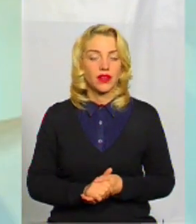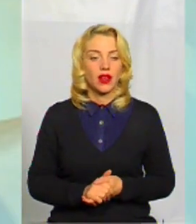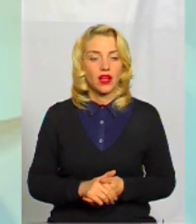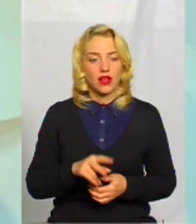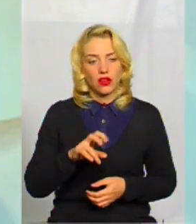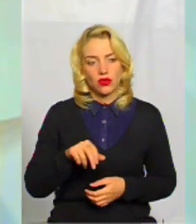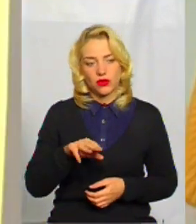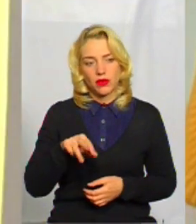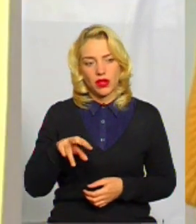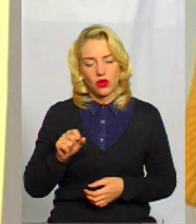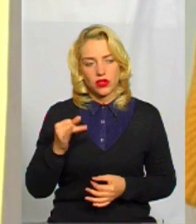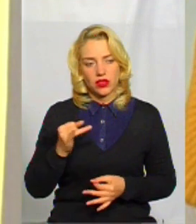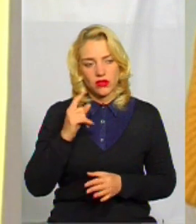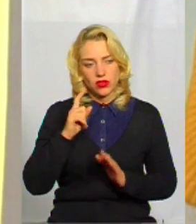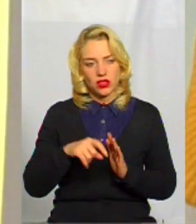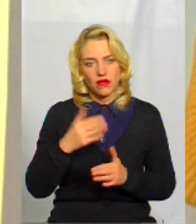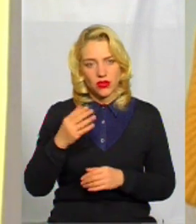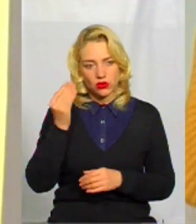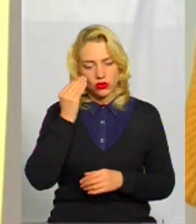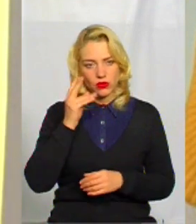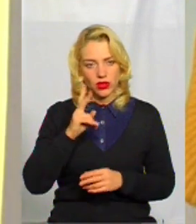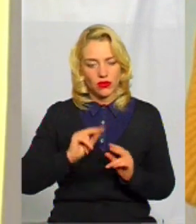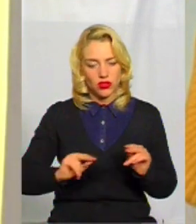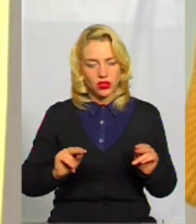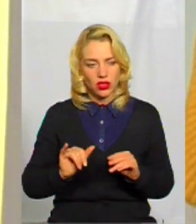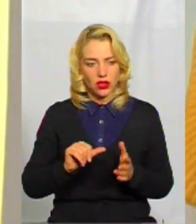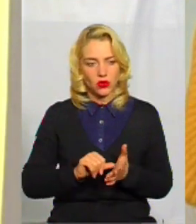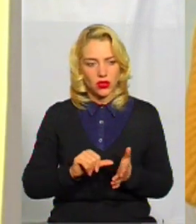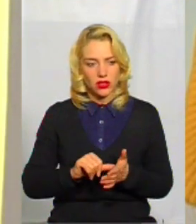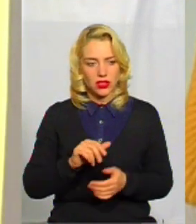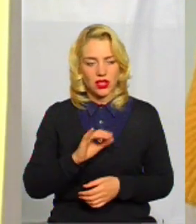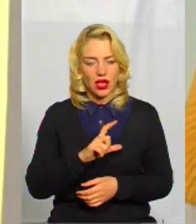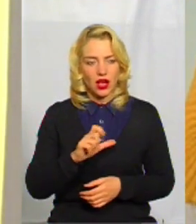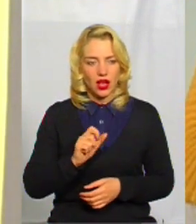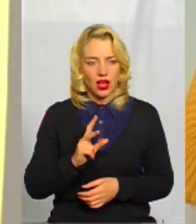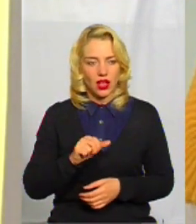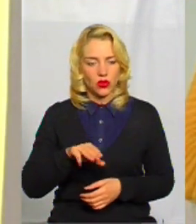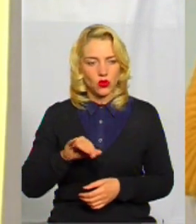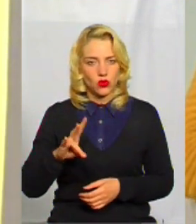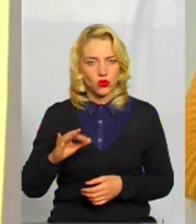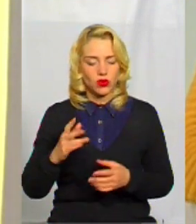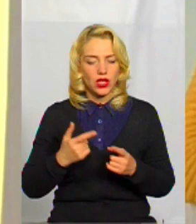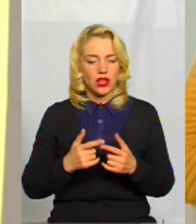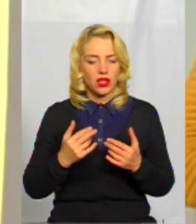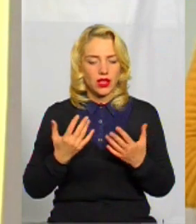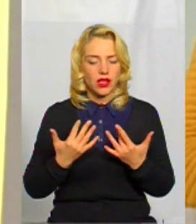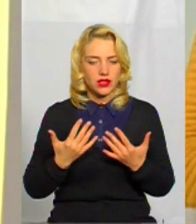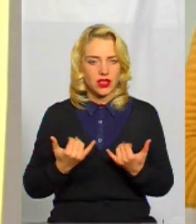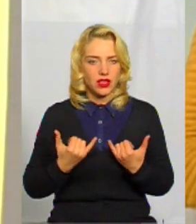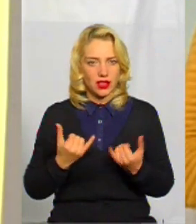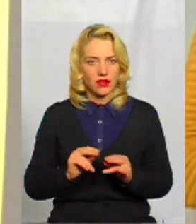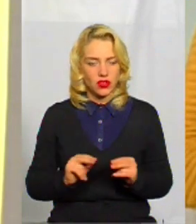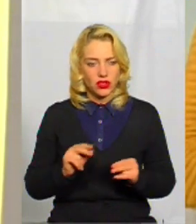Пані Людмило, цікаво дізнатися вашу думку як вчительки і як учасниця хакатону, наскільки взагалі для вчителів є